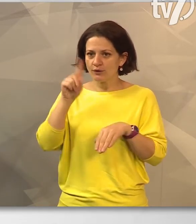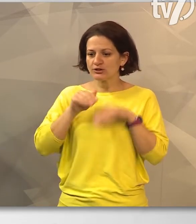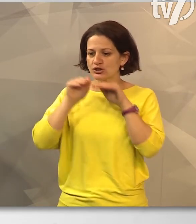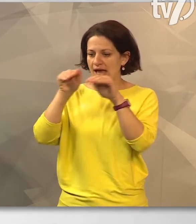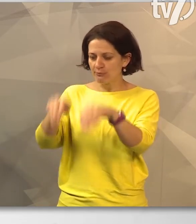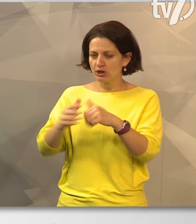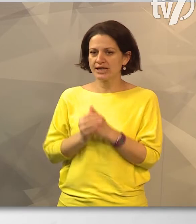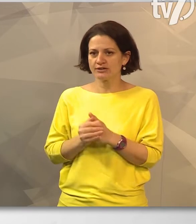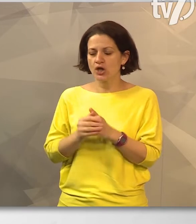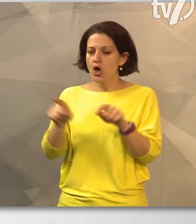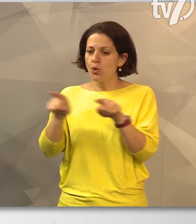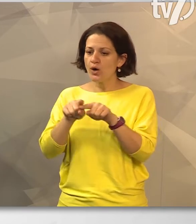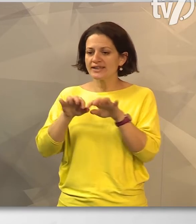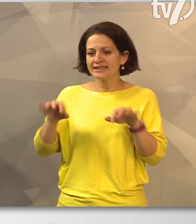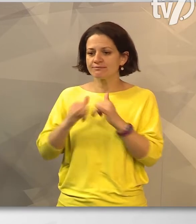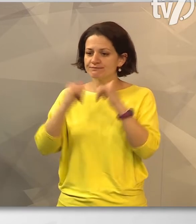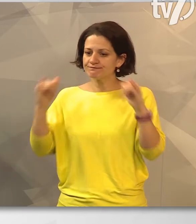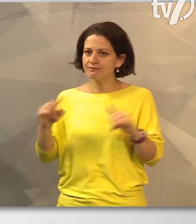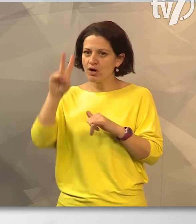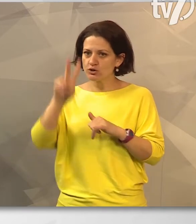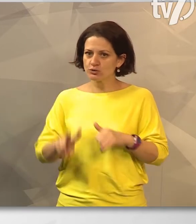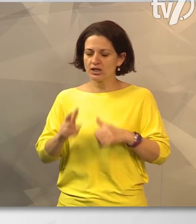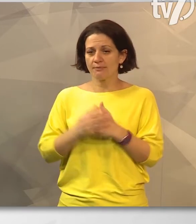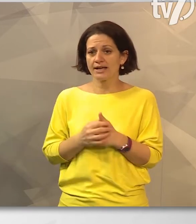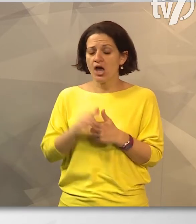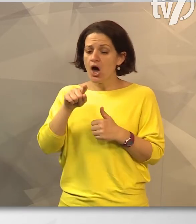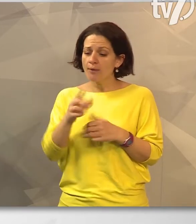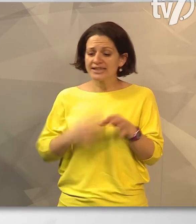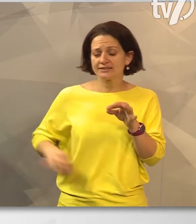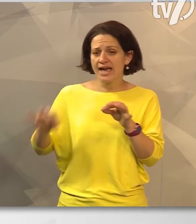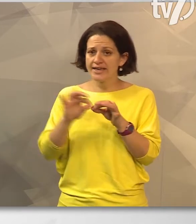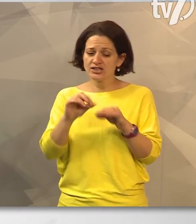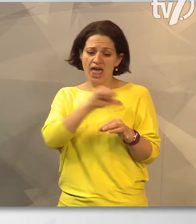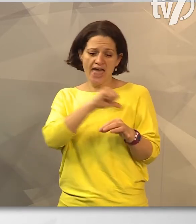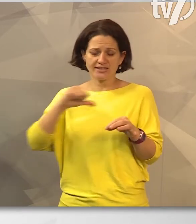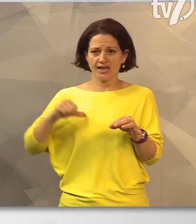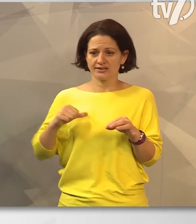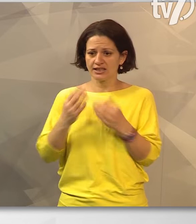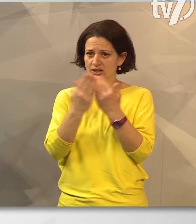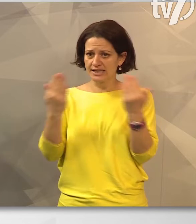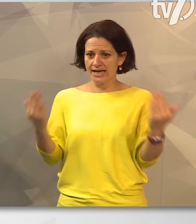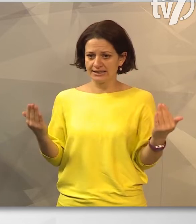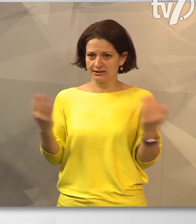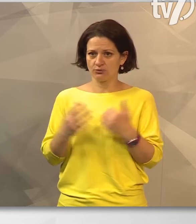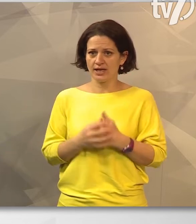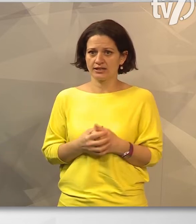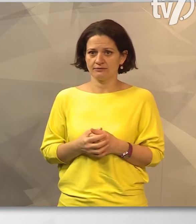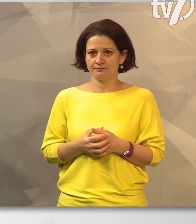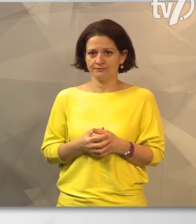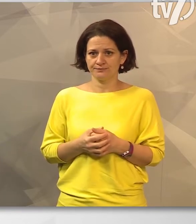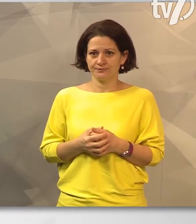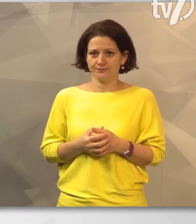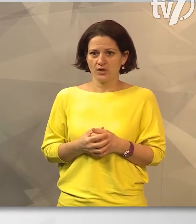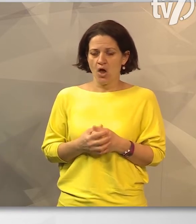támogatásával olyan digitális fejlesztések valósultak meg, amik teljesen egyedivé tették a kiállító helyet.